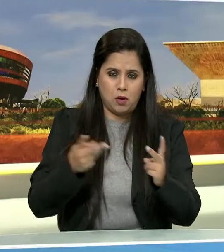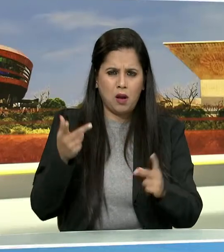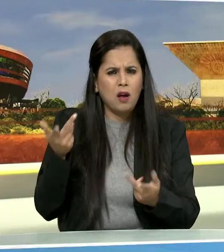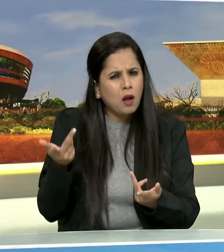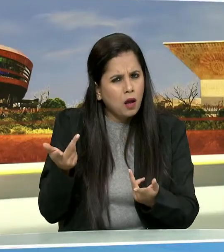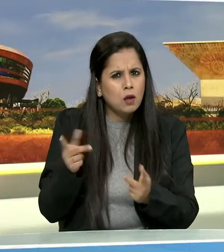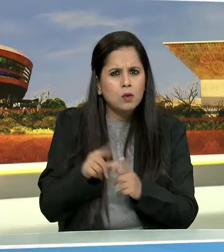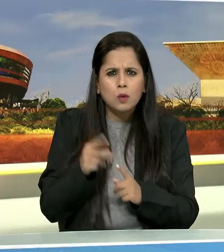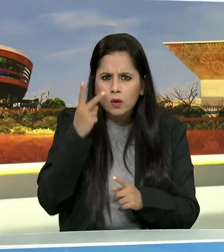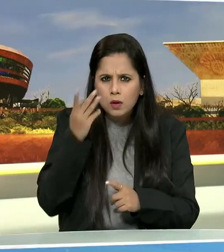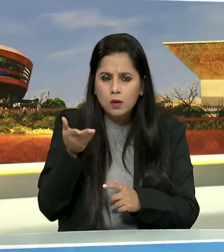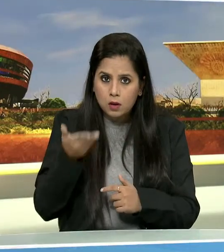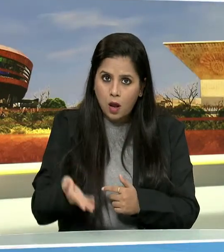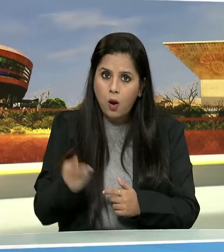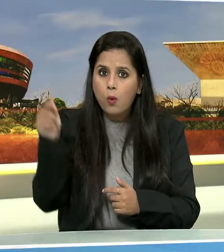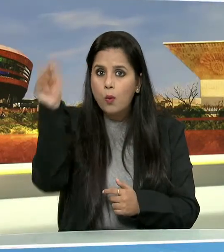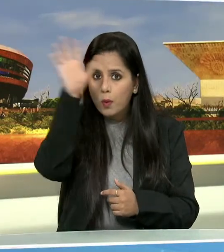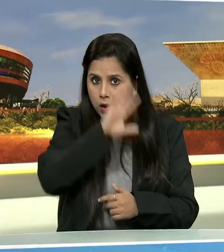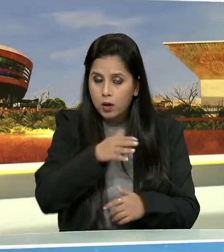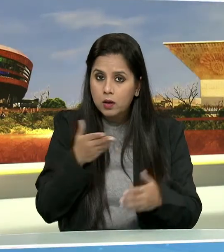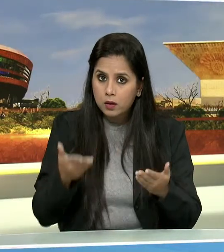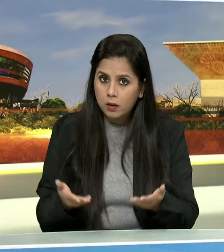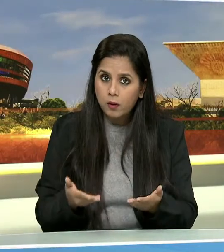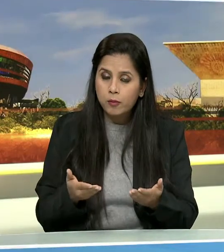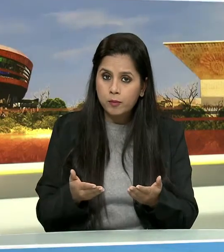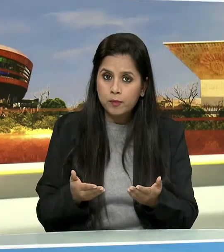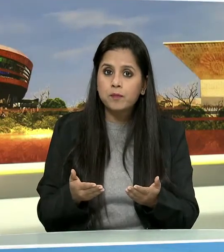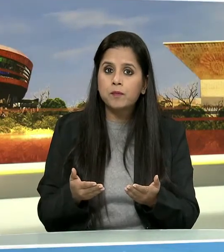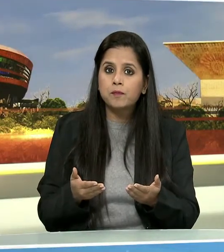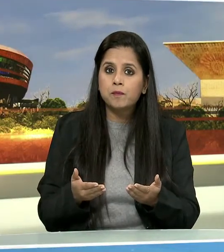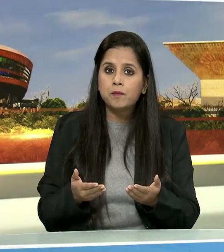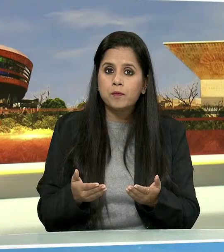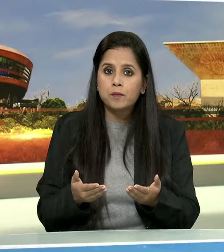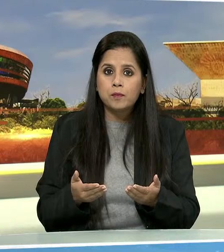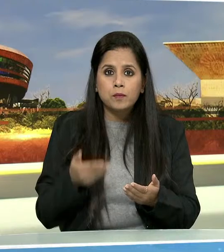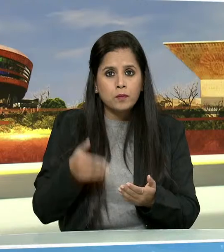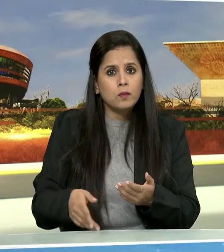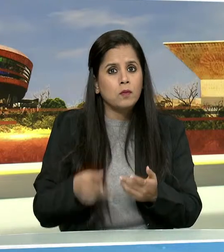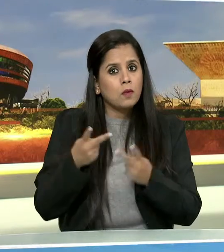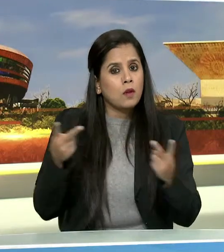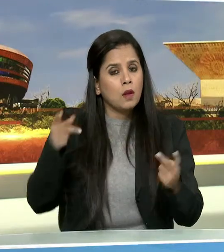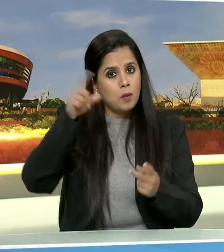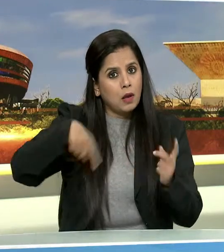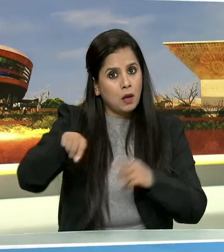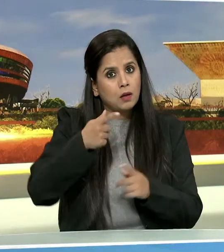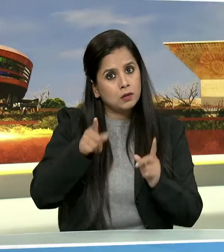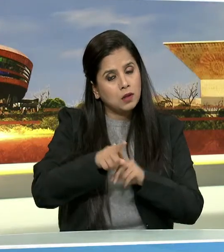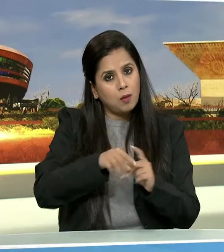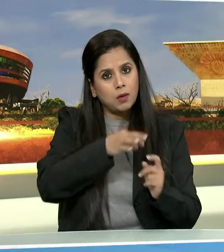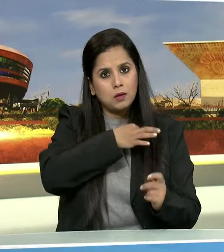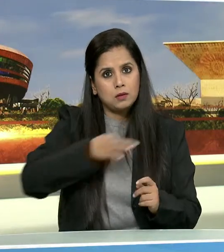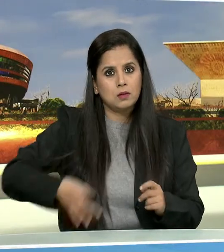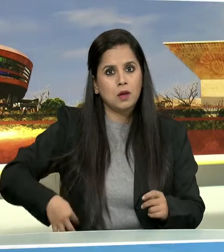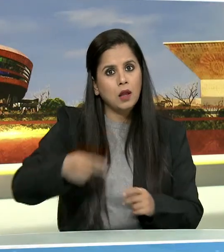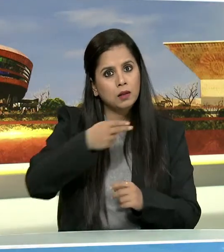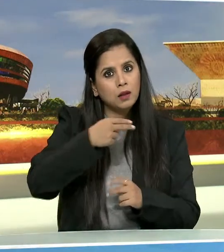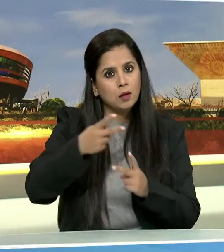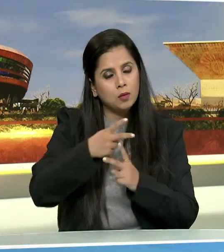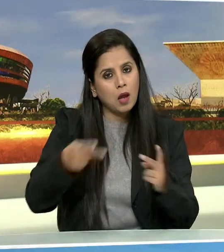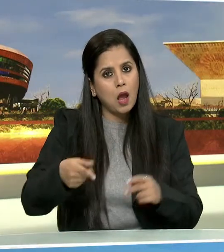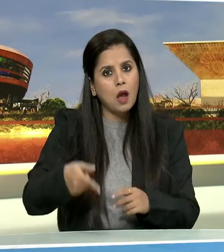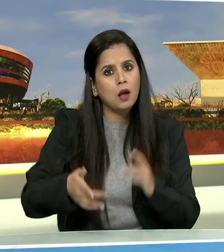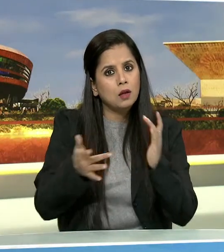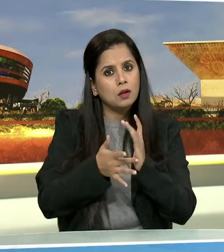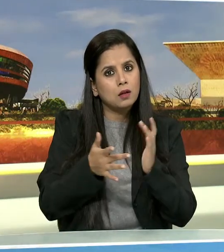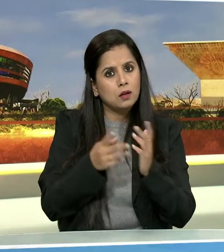क्या अब भारत में धर्म के आधार पर भी आईटी